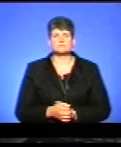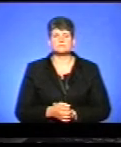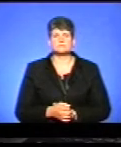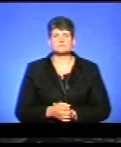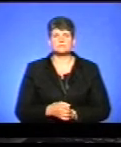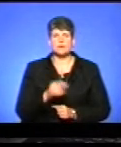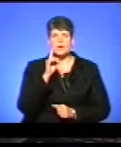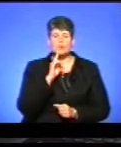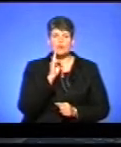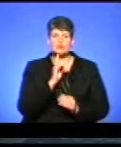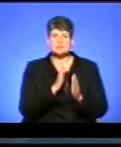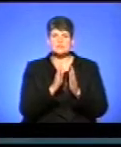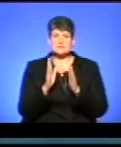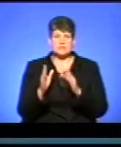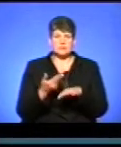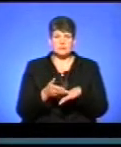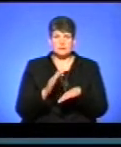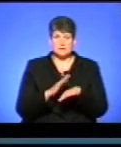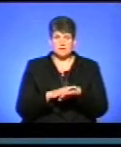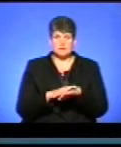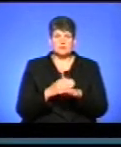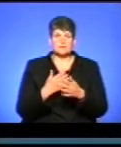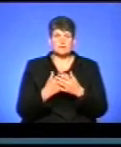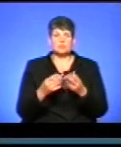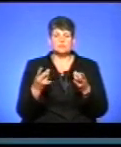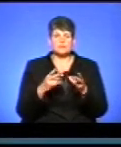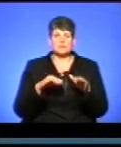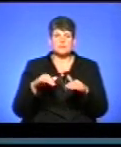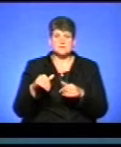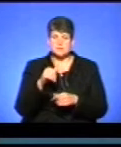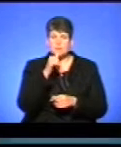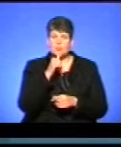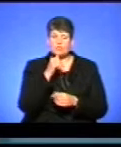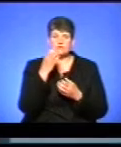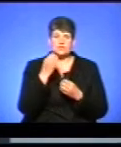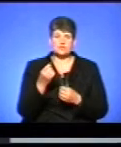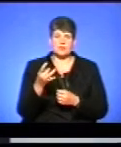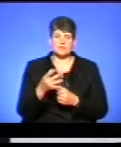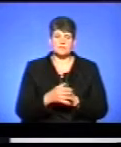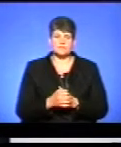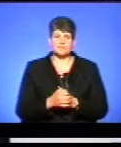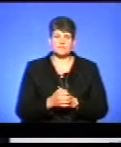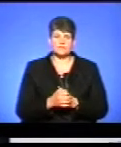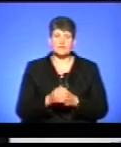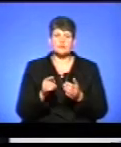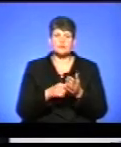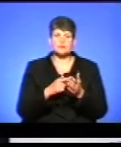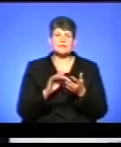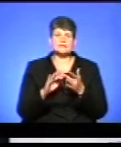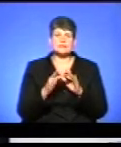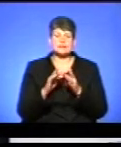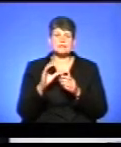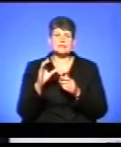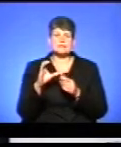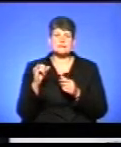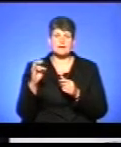Поки що система перевантажена, і, напевно, потрібно пізніше пробувати ще раз. На сторінку інтернет-сайту єдиної